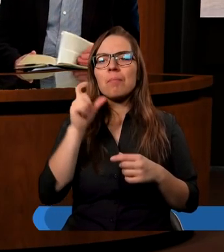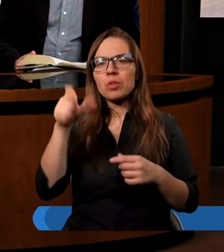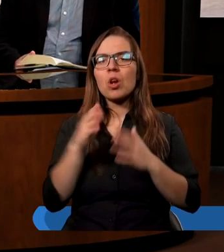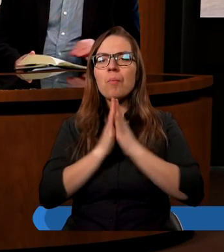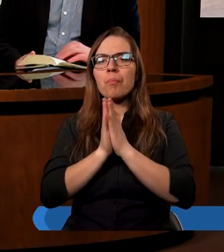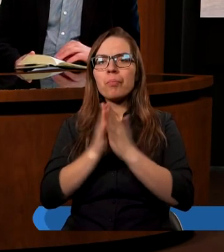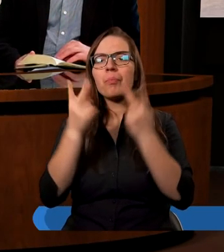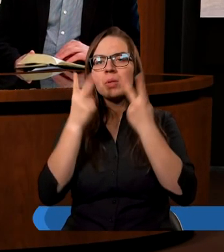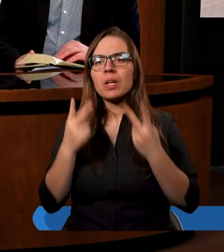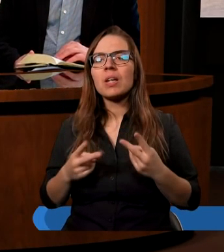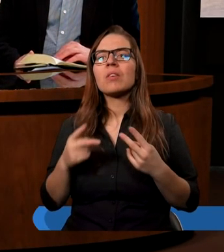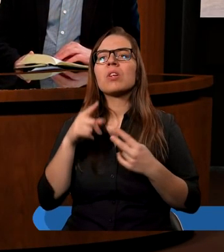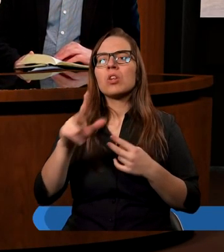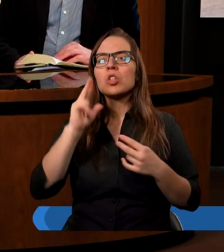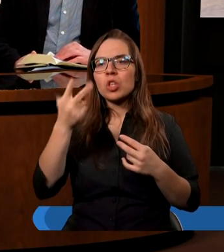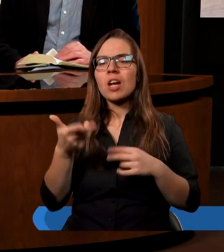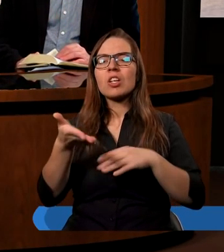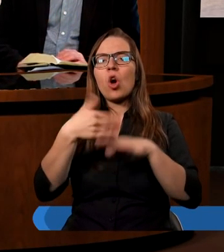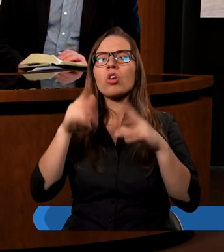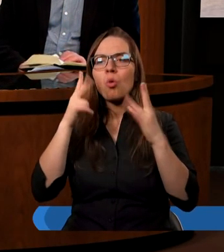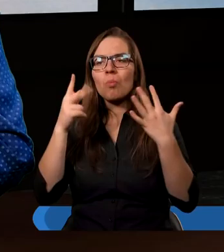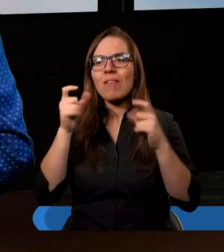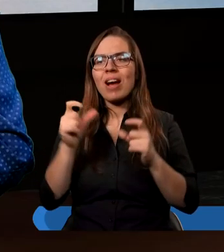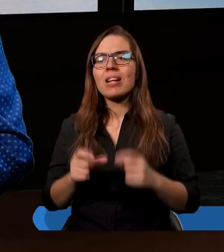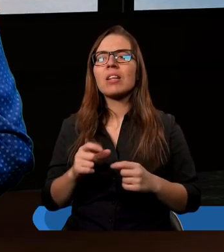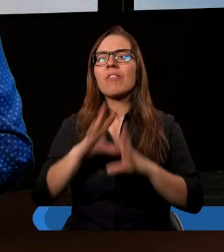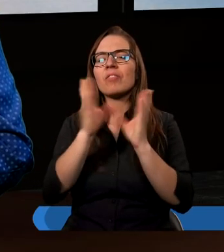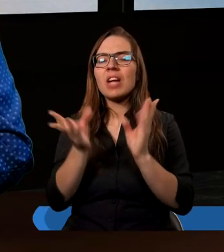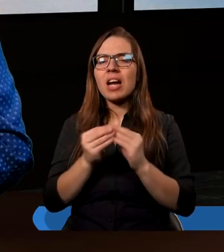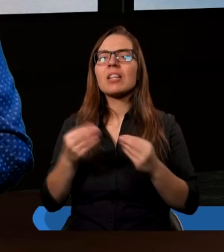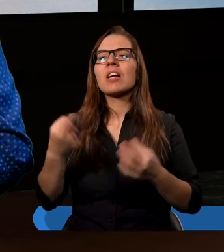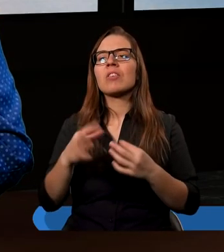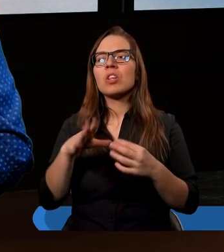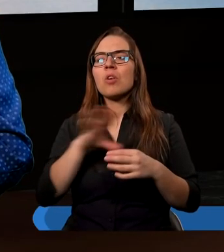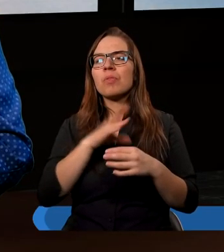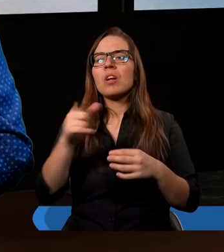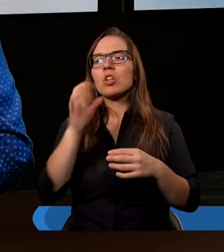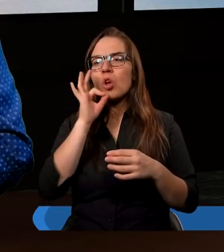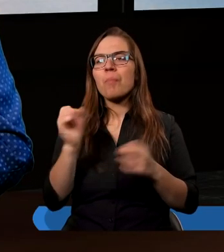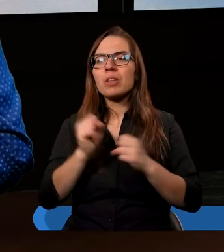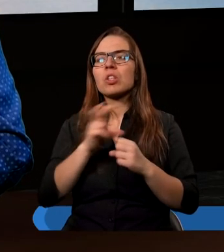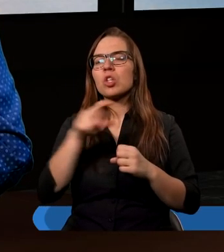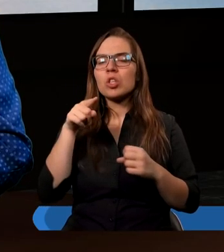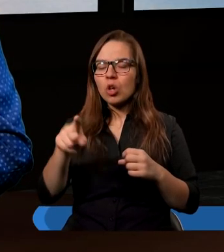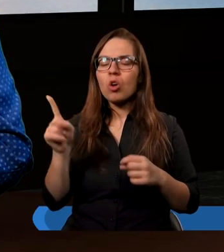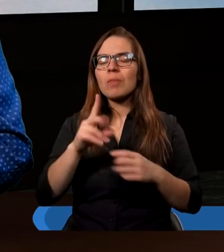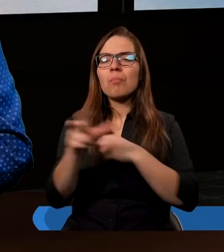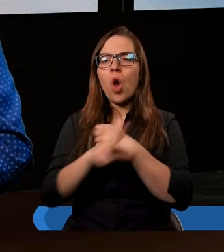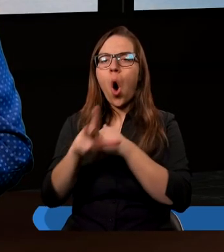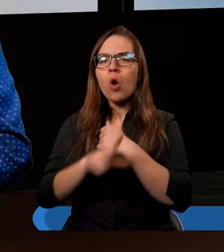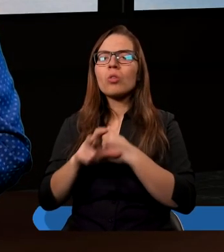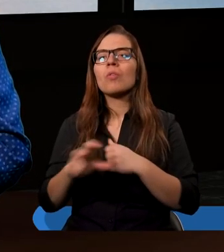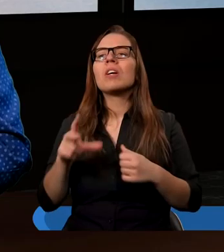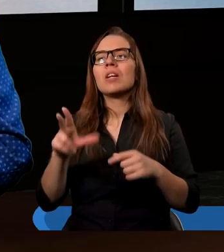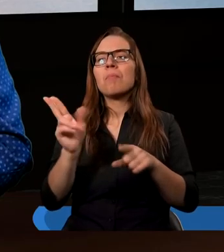przeczytać z Malachiasza, 3 rozdział, 8 werset. Wszelka dziesięcina z płodów ziemi, czy to z plonów